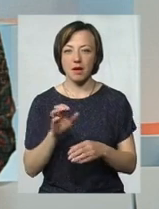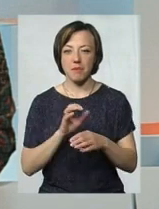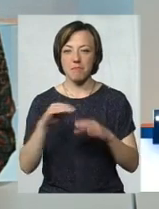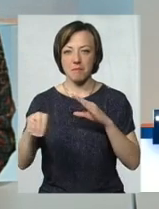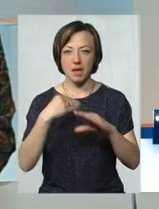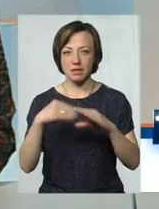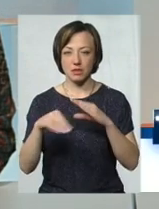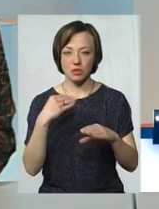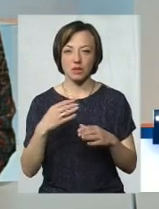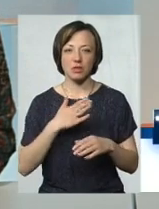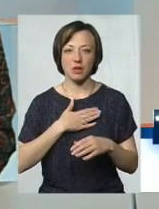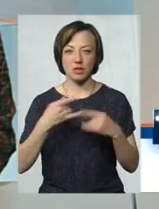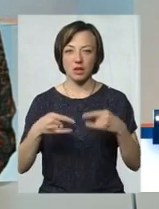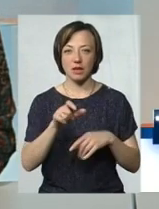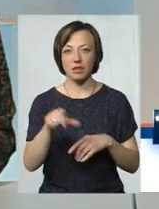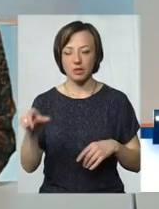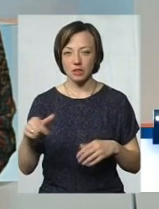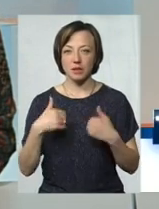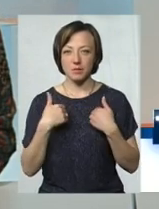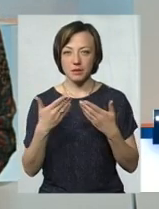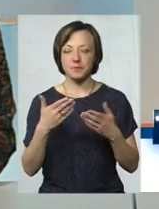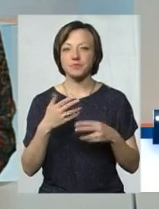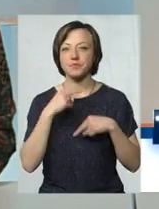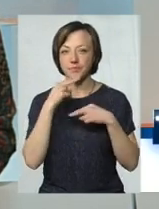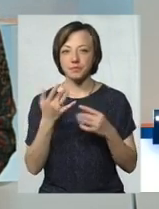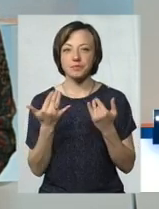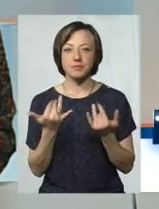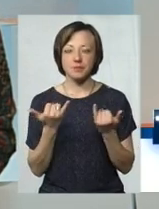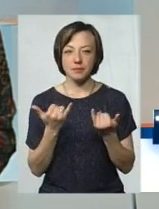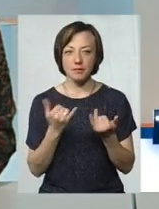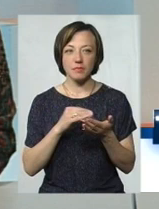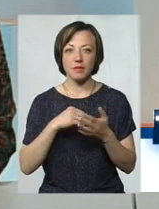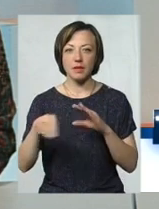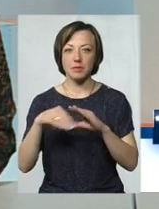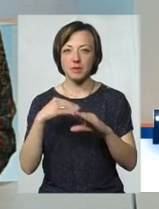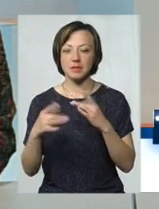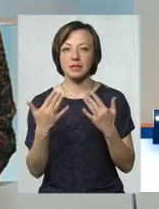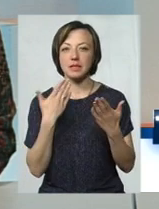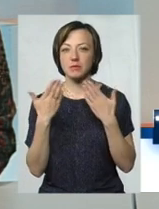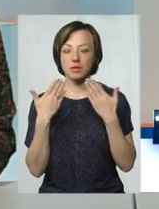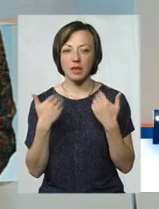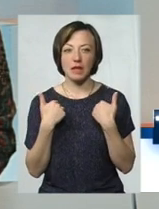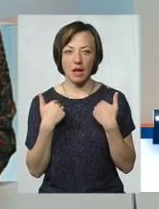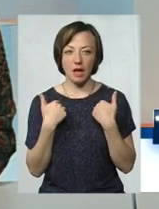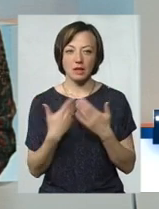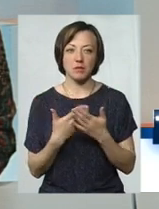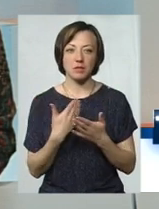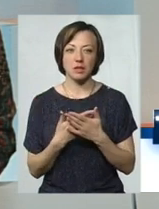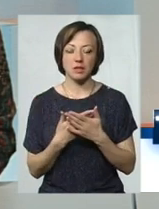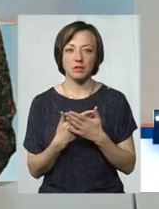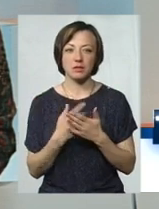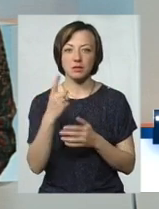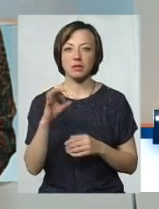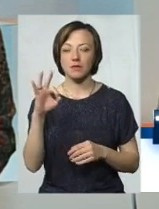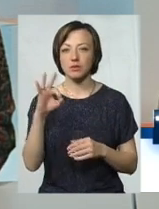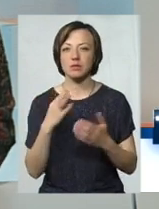Я, напевно, наші телеглядачі, так, і ми звернемо увагу, скільки ми зараз переписуємось і скільки ми спілкуємось. Я, наприклад, зі 100